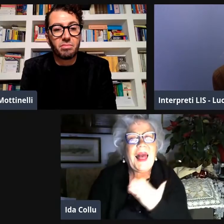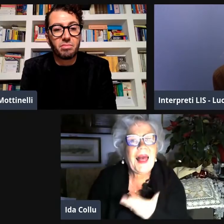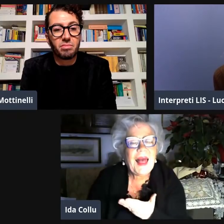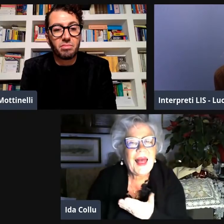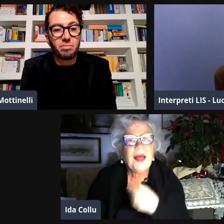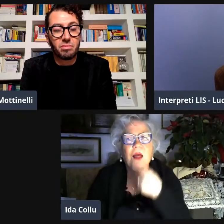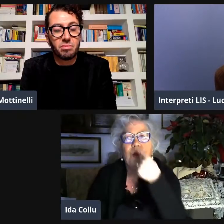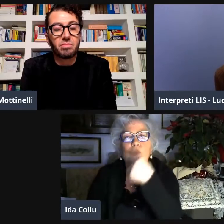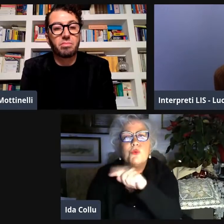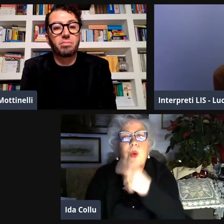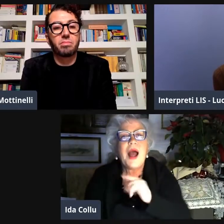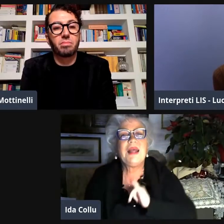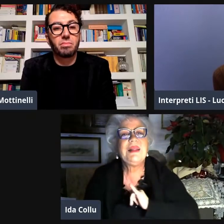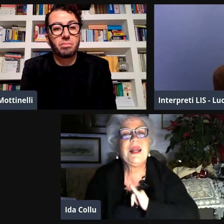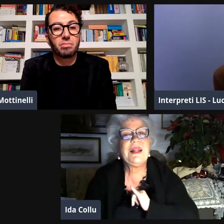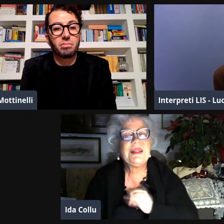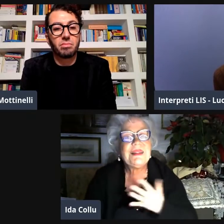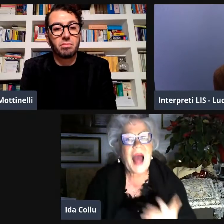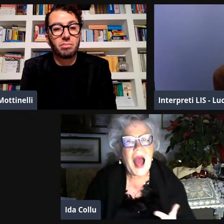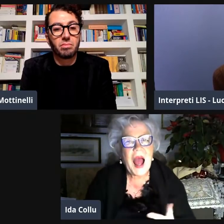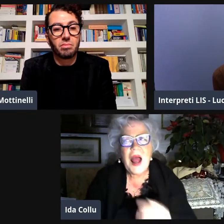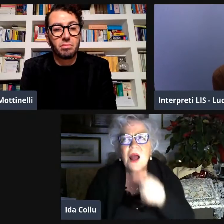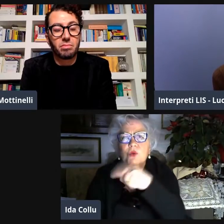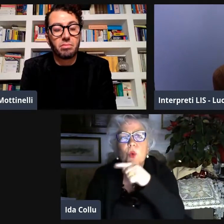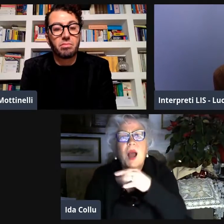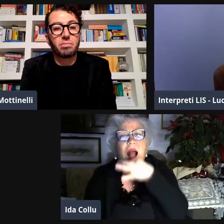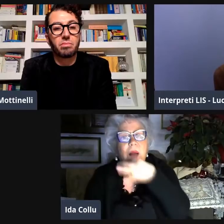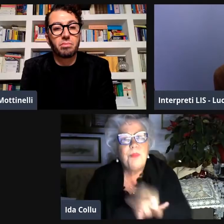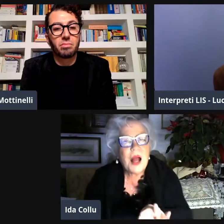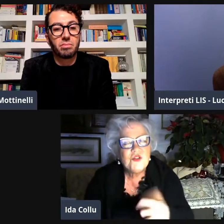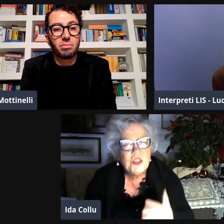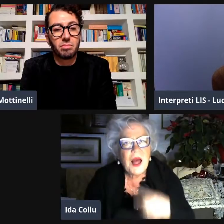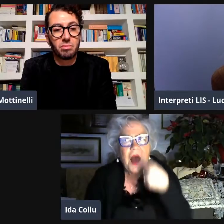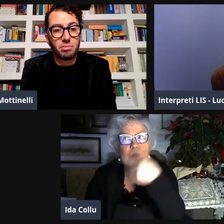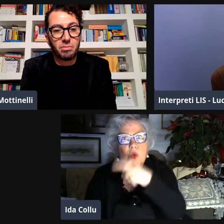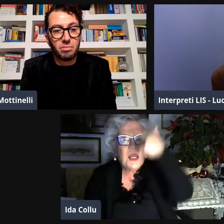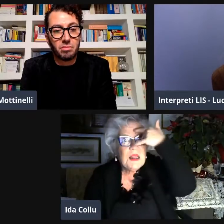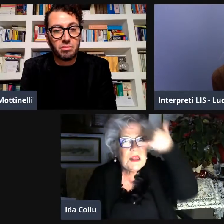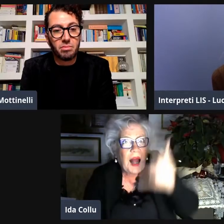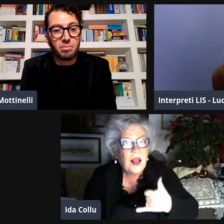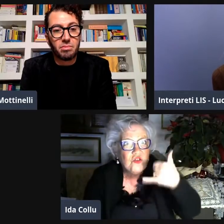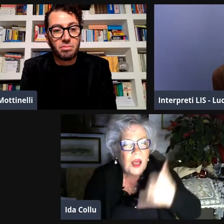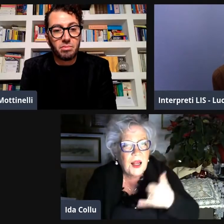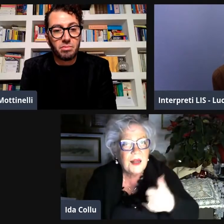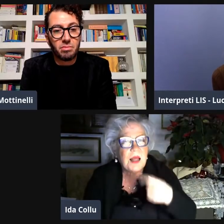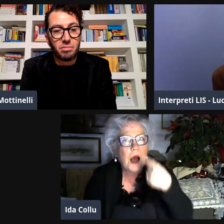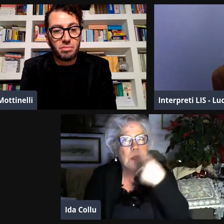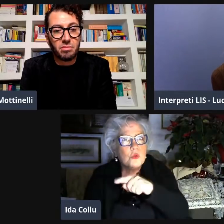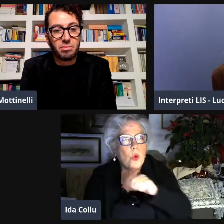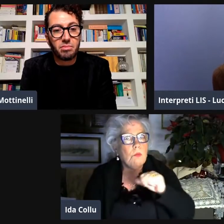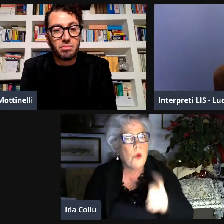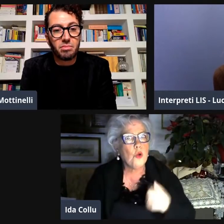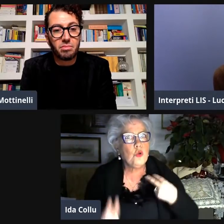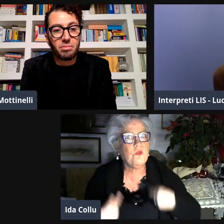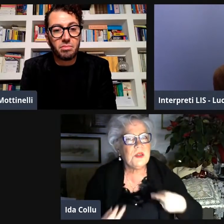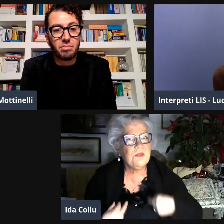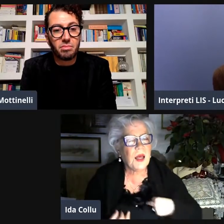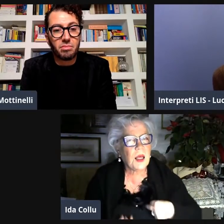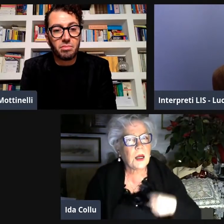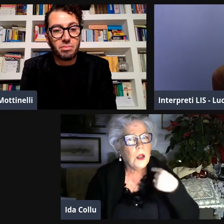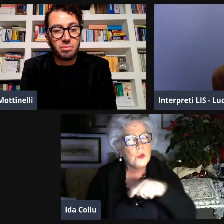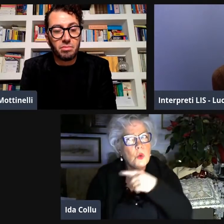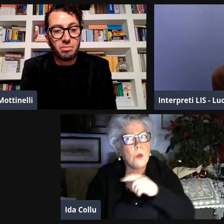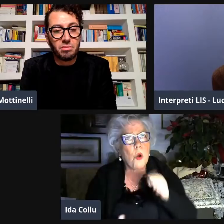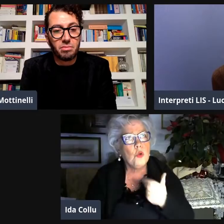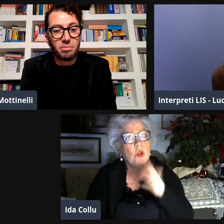agli altri quindi non pensavano che un sordo potesse essere in grado potesse avere un'identità tale per farlo potesse essere intelligente